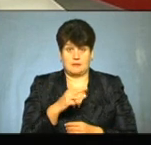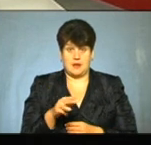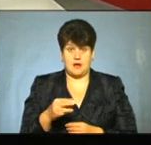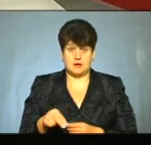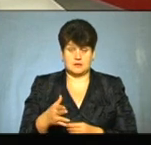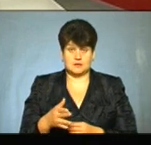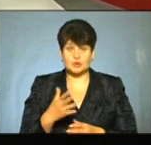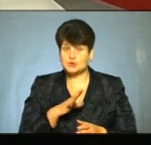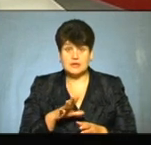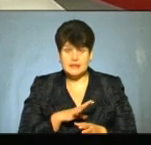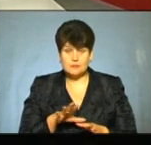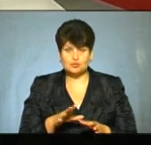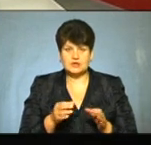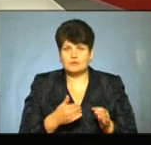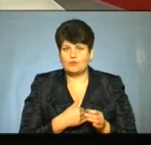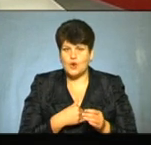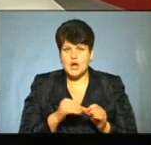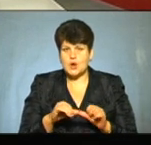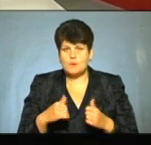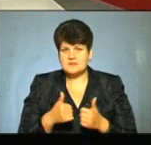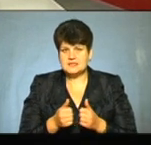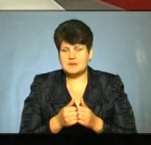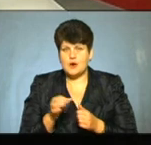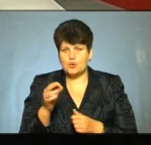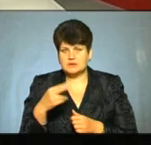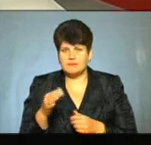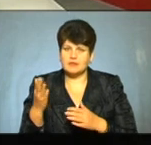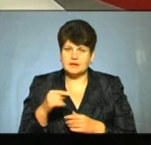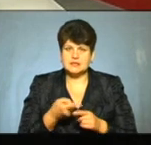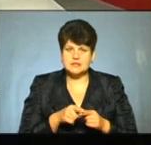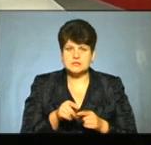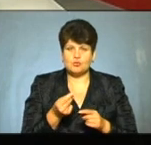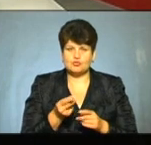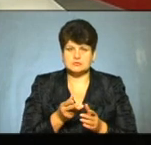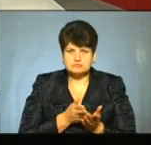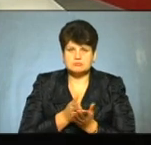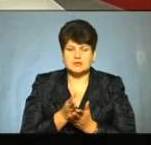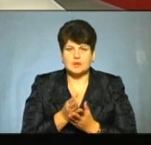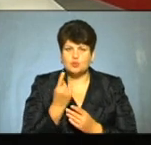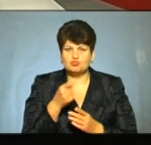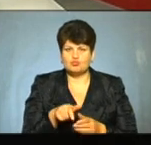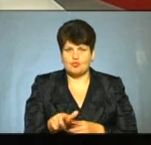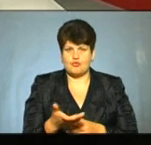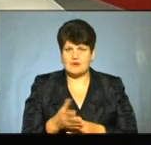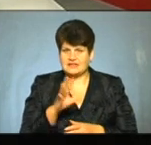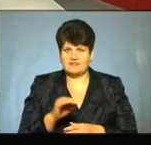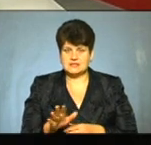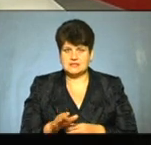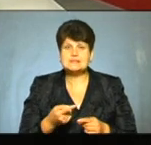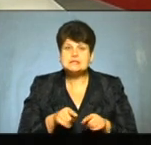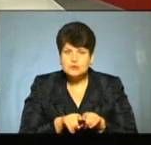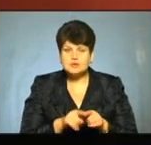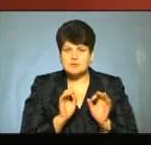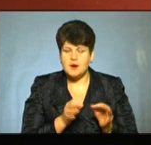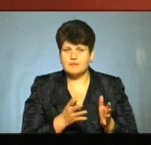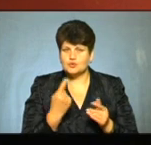Якщо буде, не буде волі, там, якоїсь комісії при ОДА, що, от, всі гроші акумулюємо на одну дорогу, а не на всім. Це теж правильно, з одної